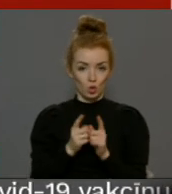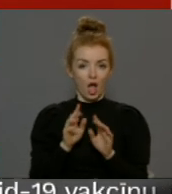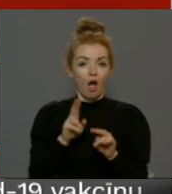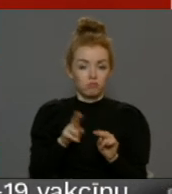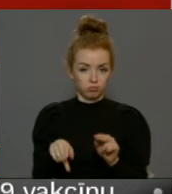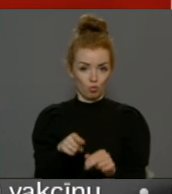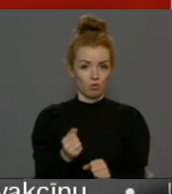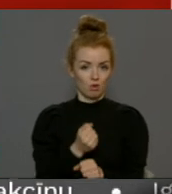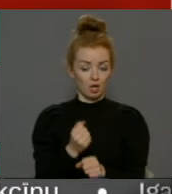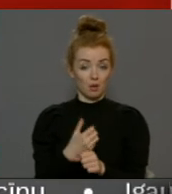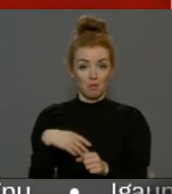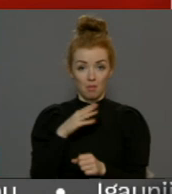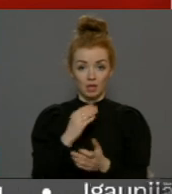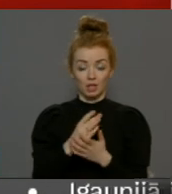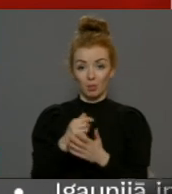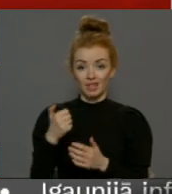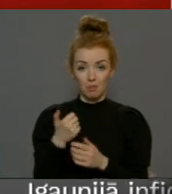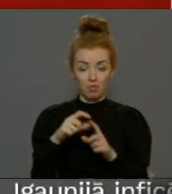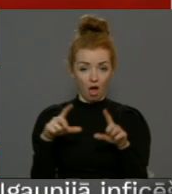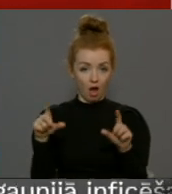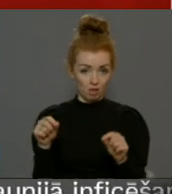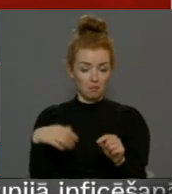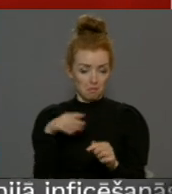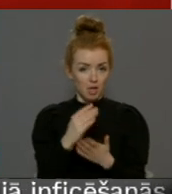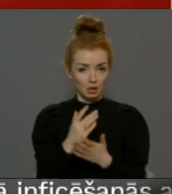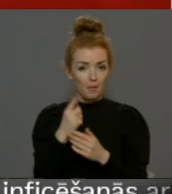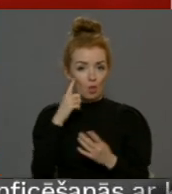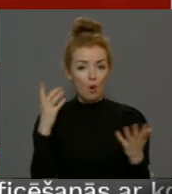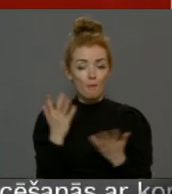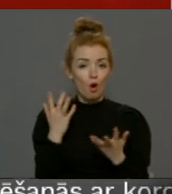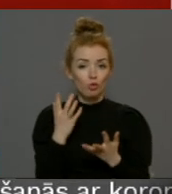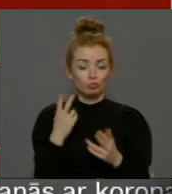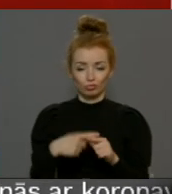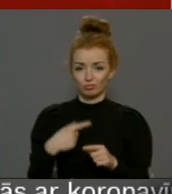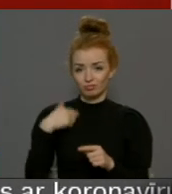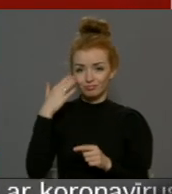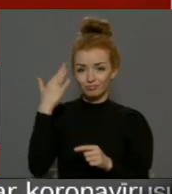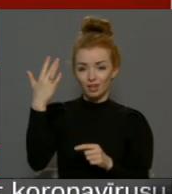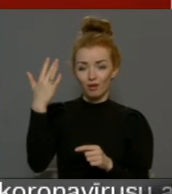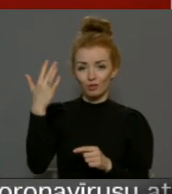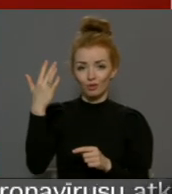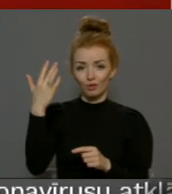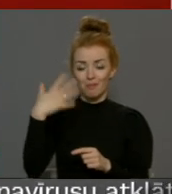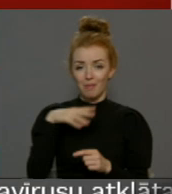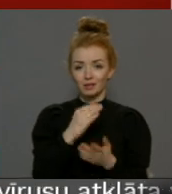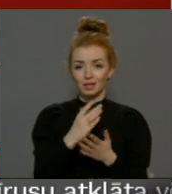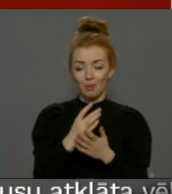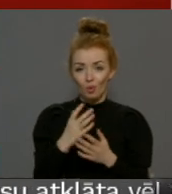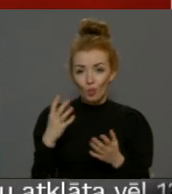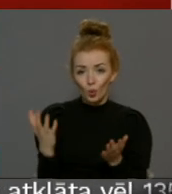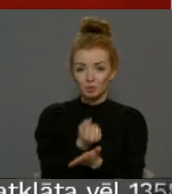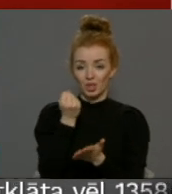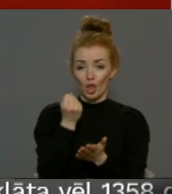mēs esam, no gimnāzijā, mēs esam par to domājuši. Es ceru, ka mēs esam uzminējuši